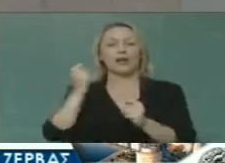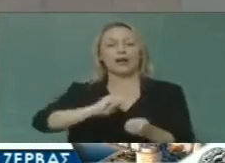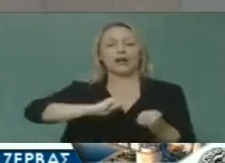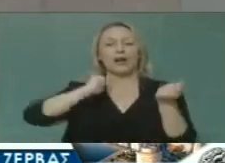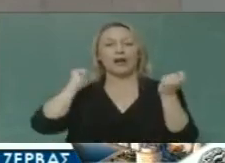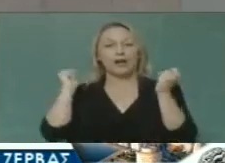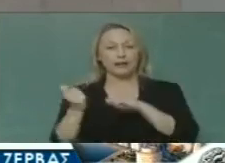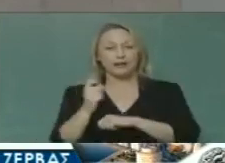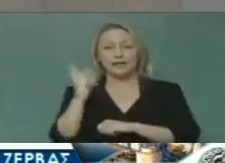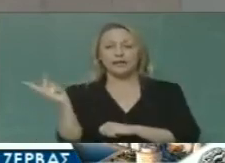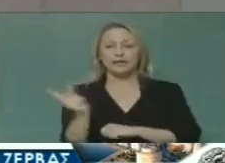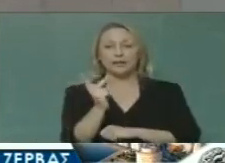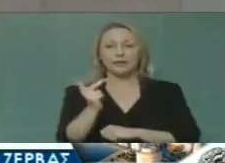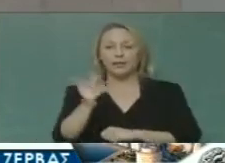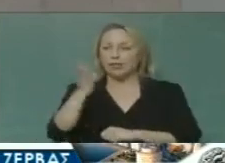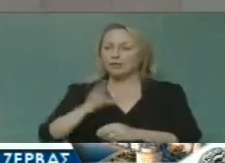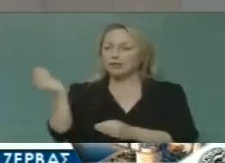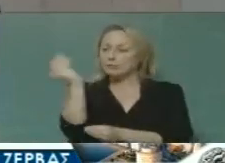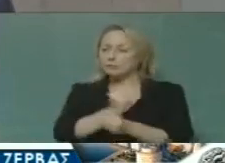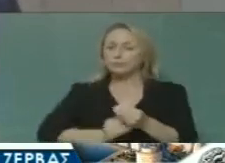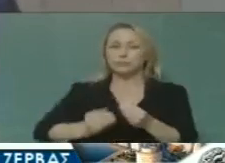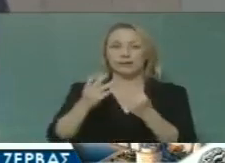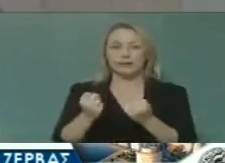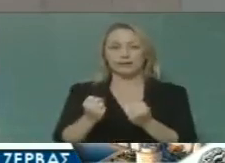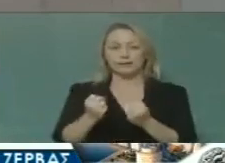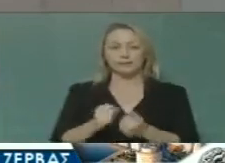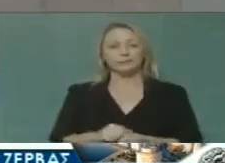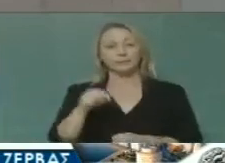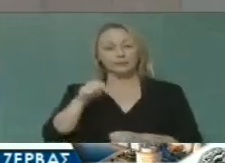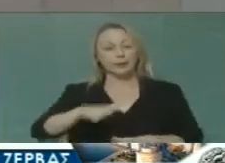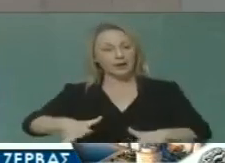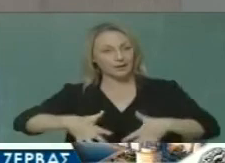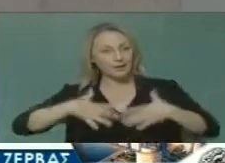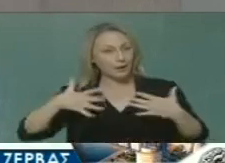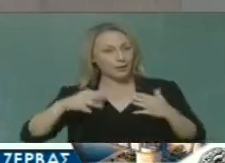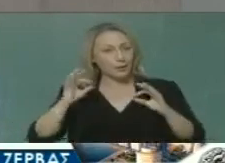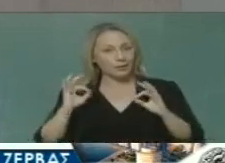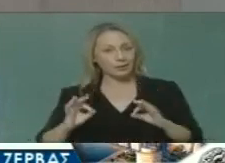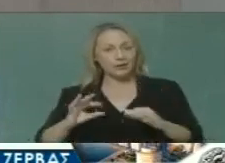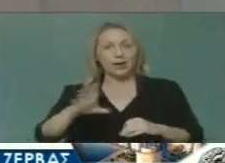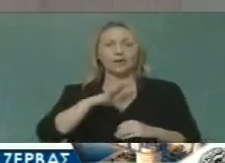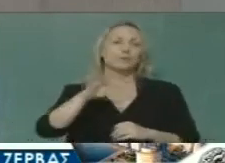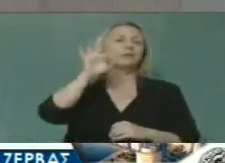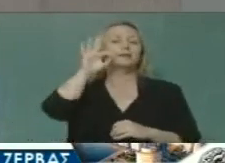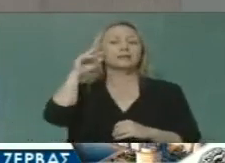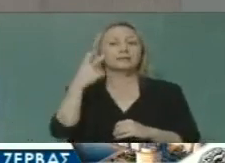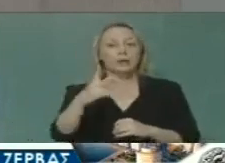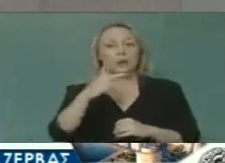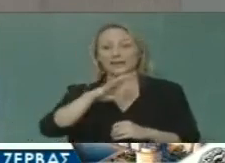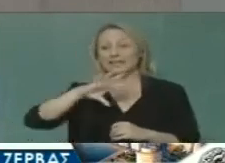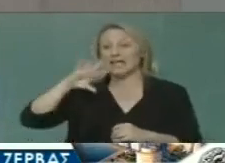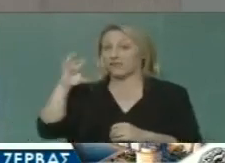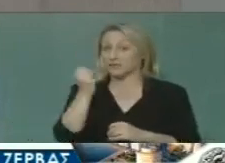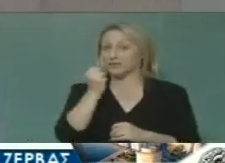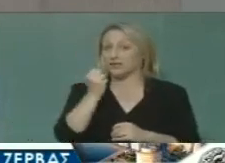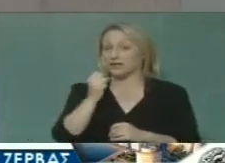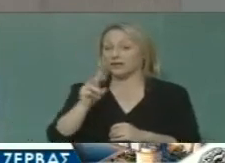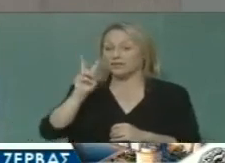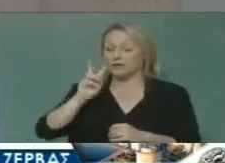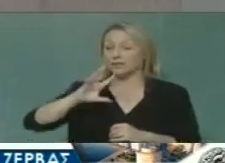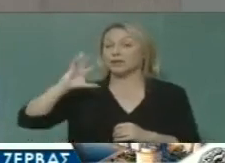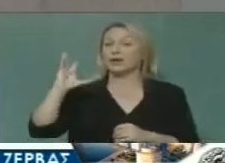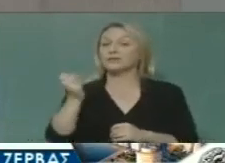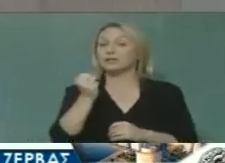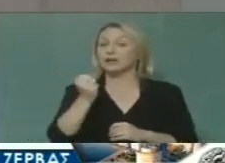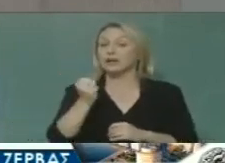υψηλών προσδοκιών. Χαίρομαι που βλέπω ότι οι συμπολίτες μας κρύουν αυστηρά και όχι